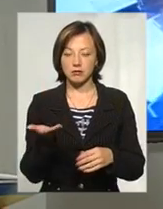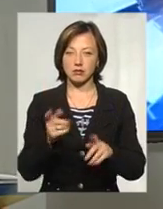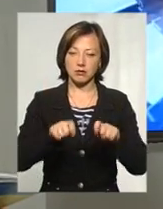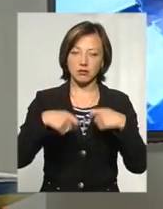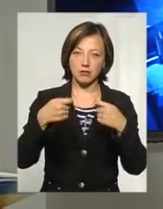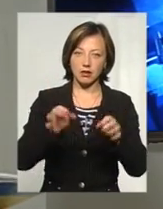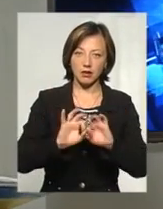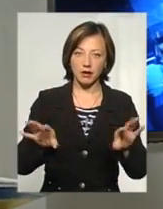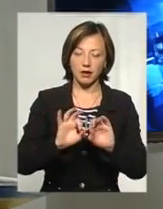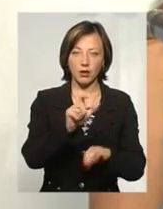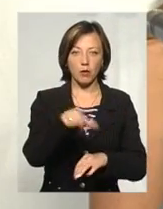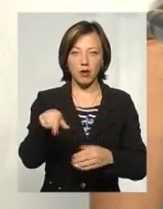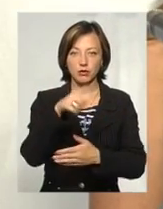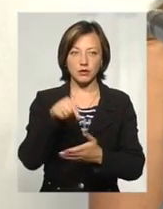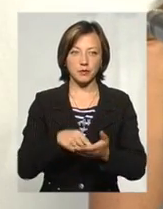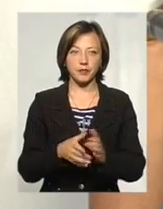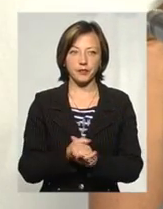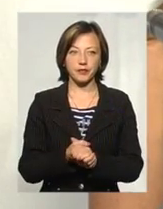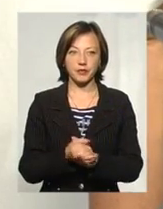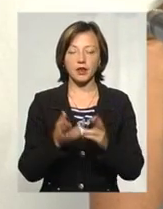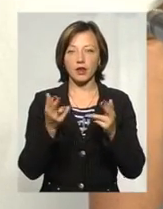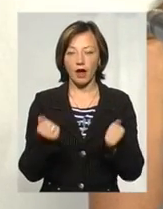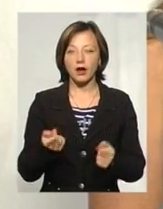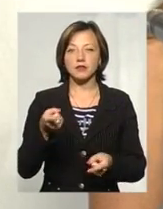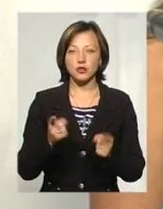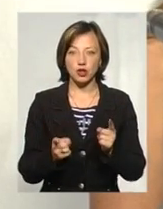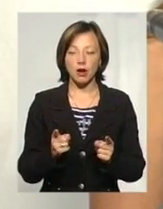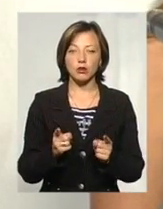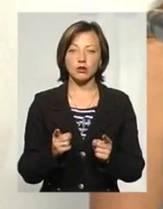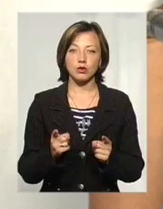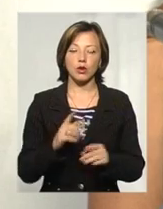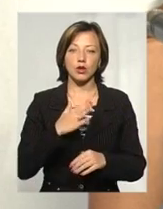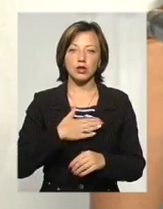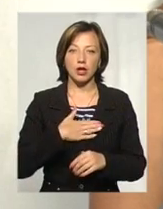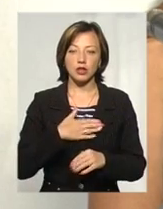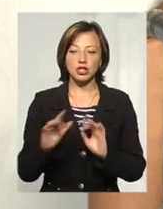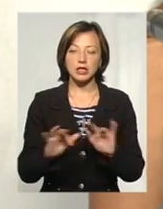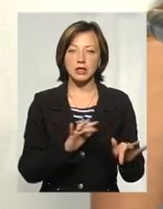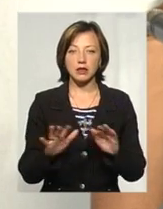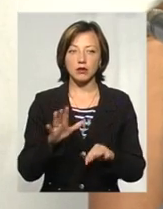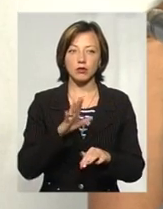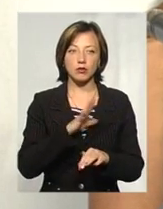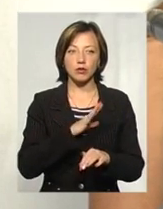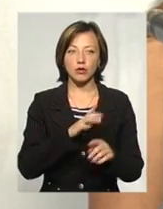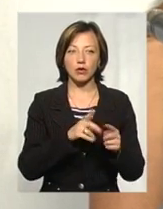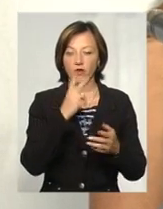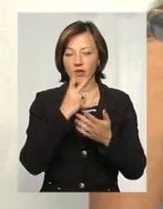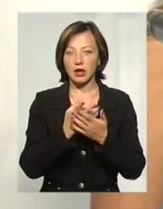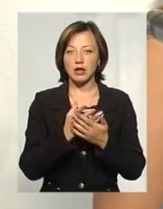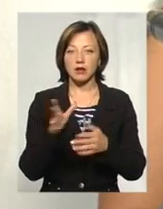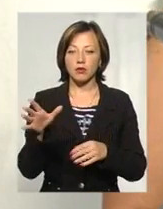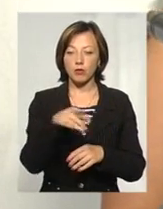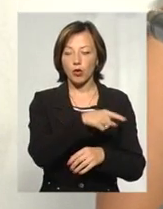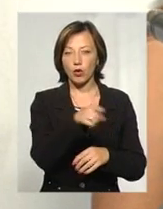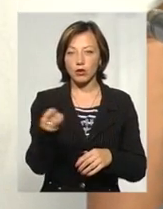доносити його до громадськості? Так, звичайно. Наші дії були видні протягом року. У нас